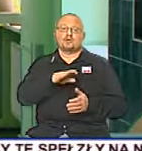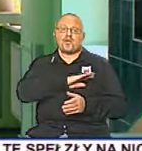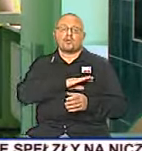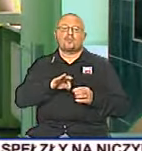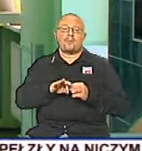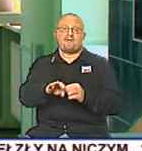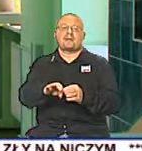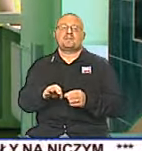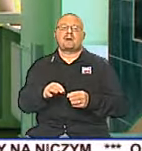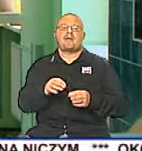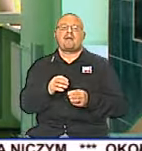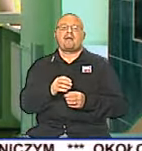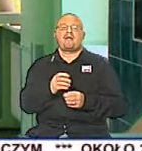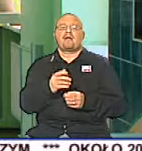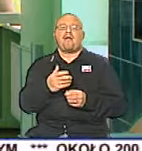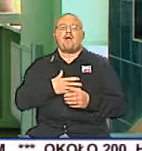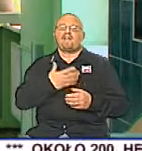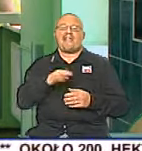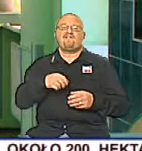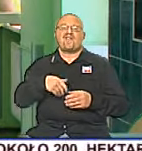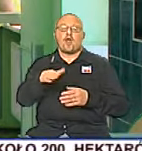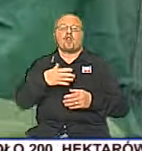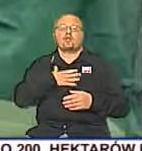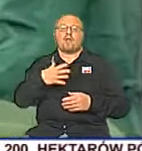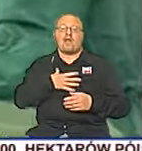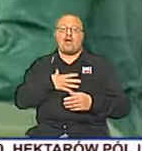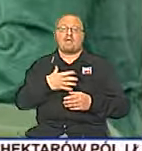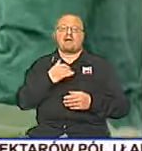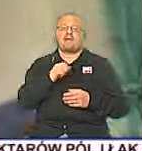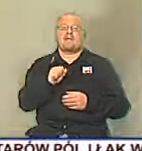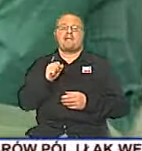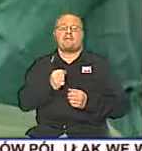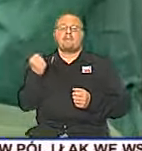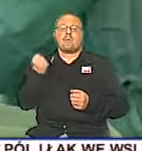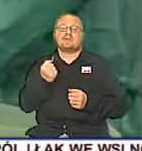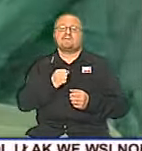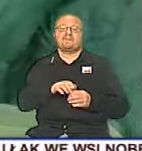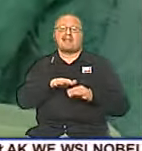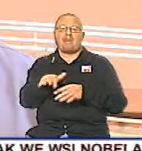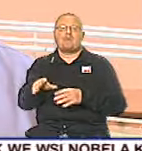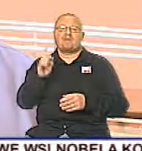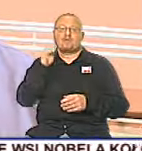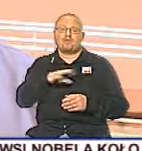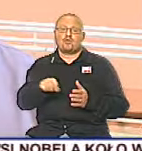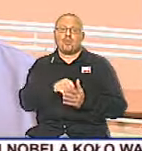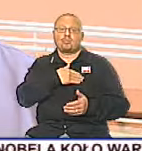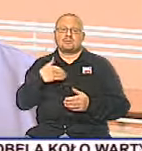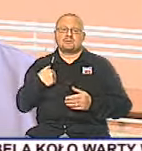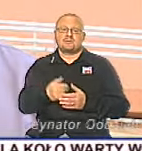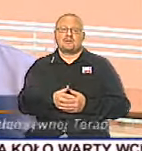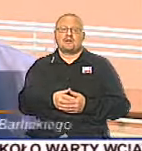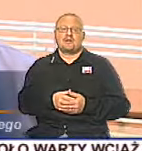doprowadziła ostra niewydolność oddechowa spowodowana masywną aspiracją krwi do płuc. Medycyna jest w ogóle sztuką.